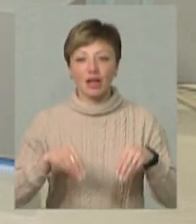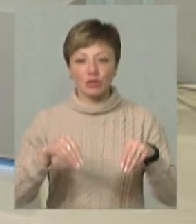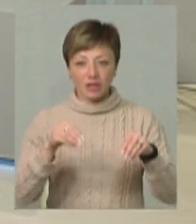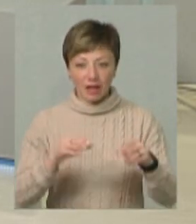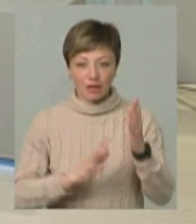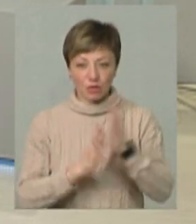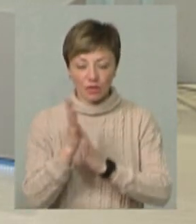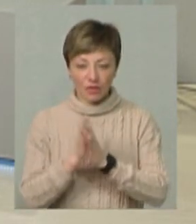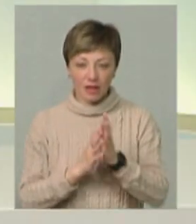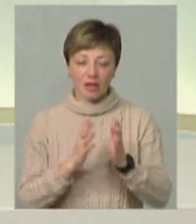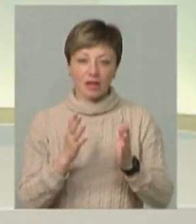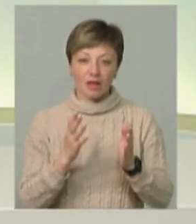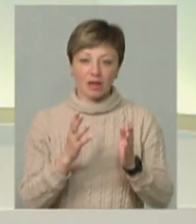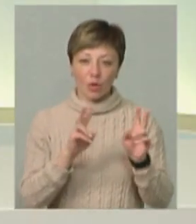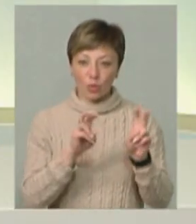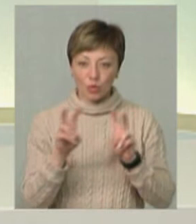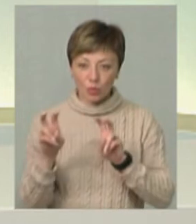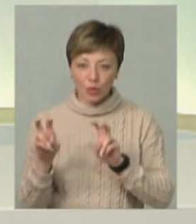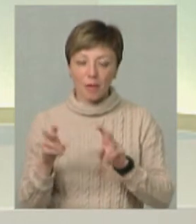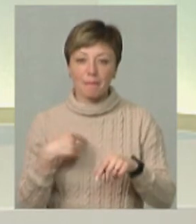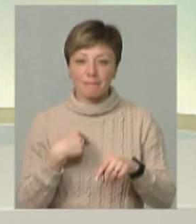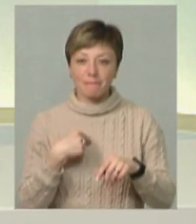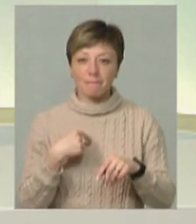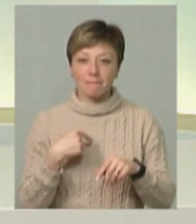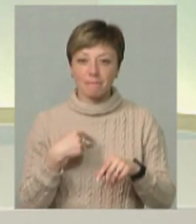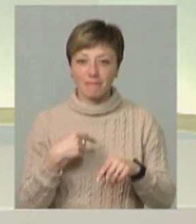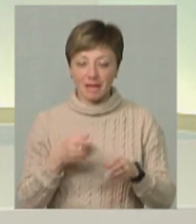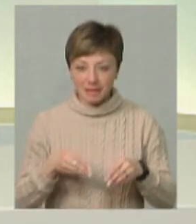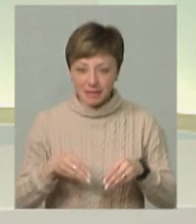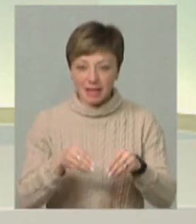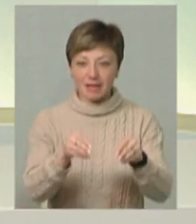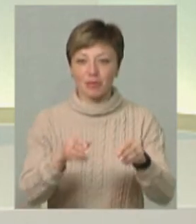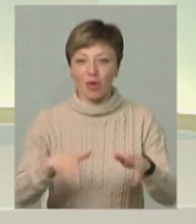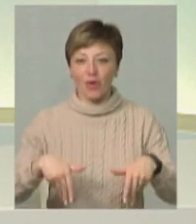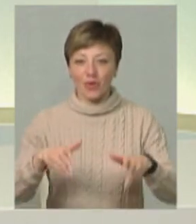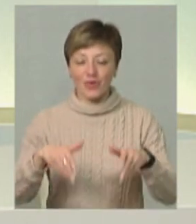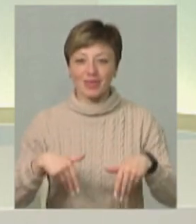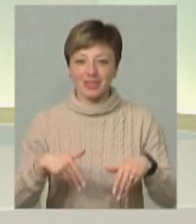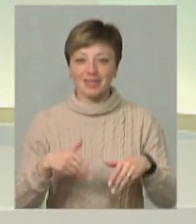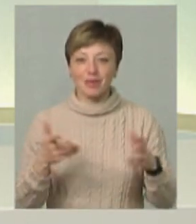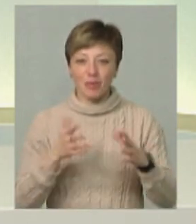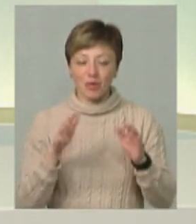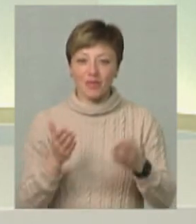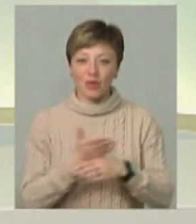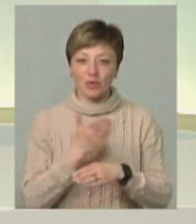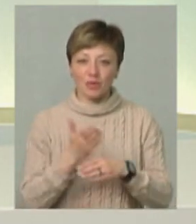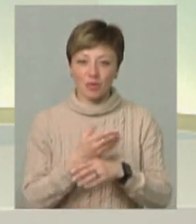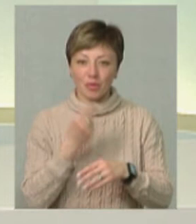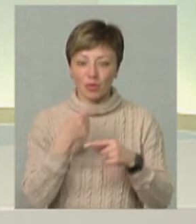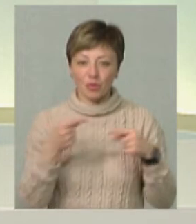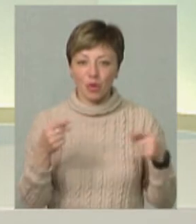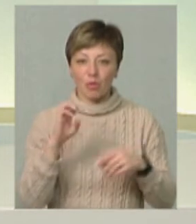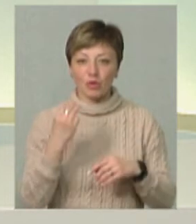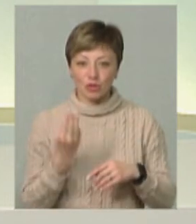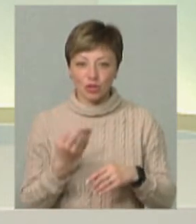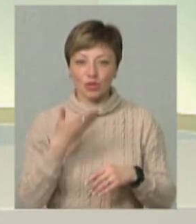лісових у нас, де вирощуються лісові культури, ми в міжряді садимо, власне, городні, не це, з яких потім виготовляємо ці продукти. Ці